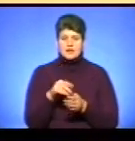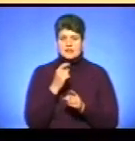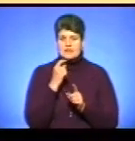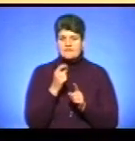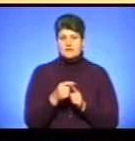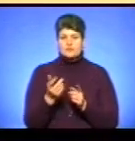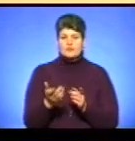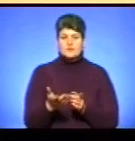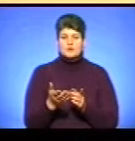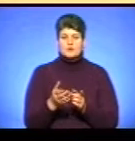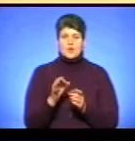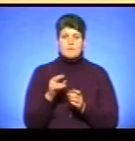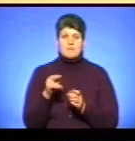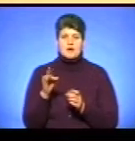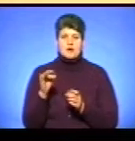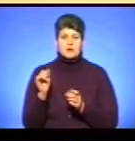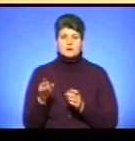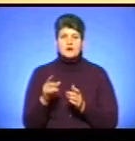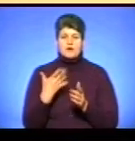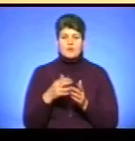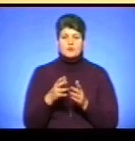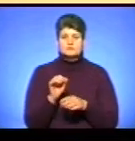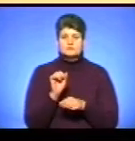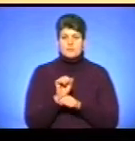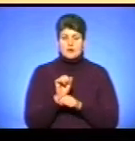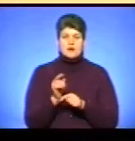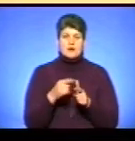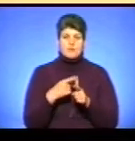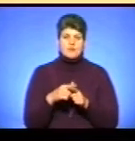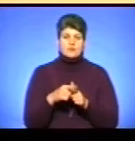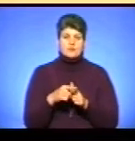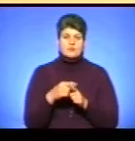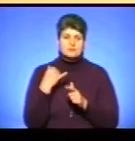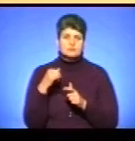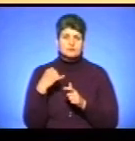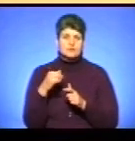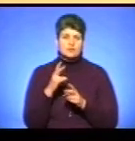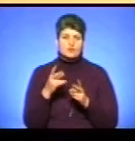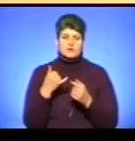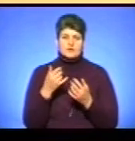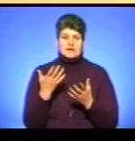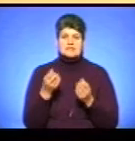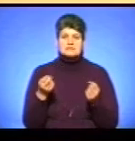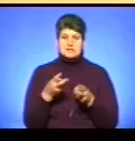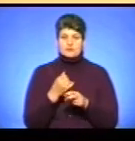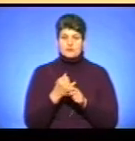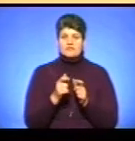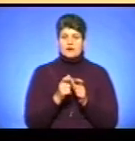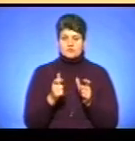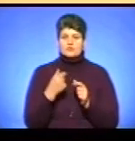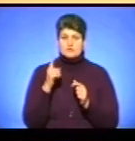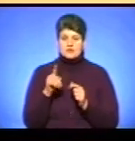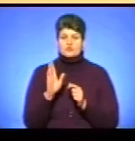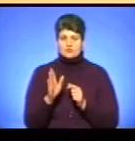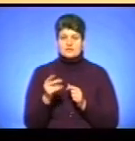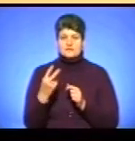з оператором. Або вибиває, або просто отакі йдуть і ніхто трубки не піднімає. Я спеціально виготовляв карточку, бо знав, що буде з